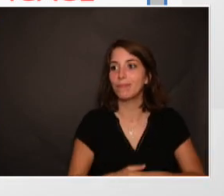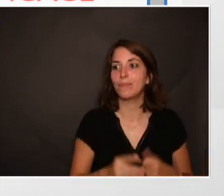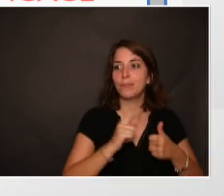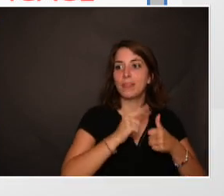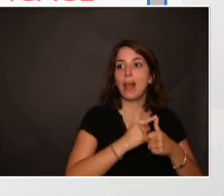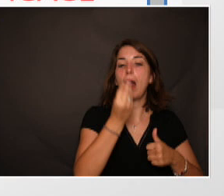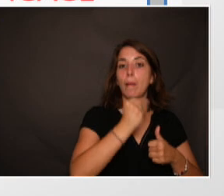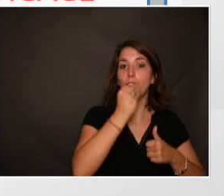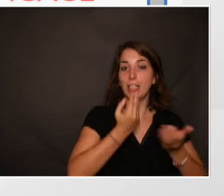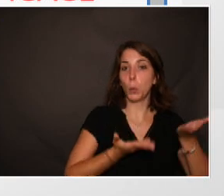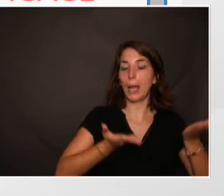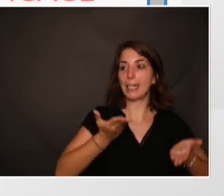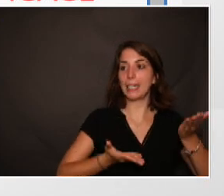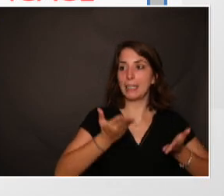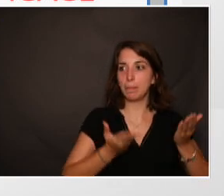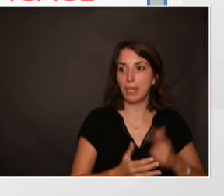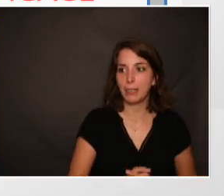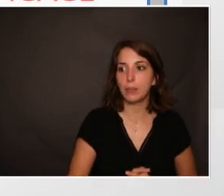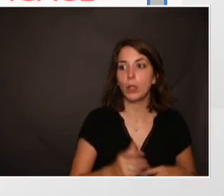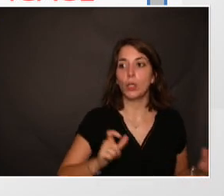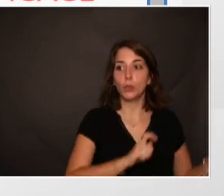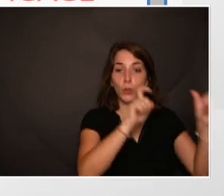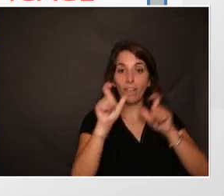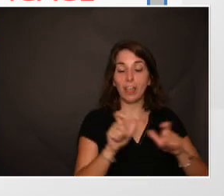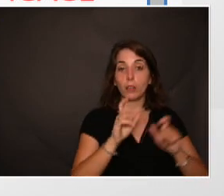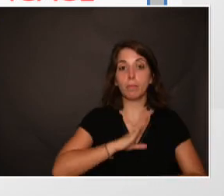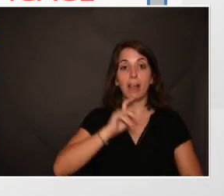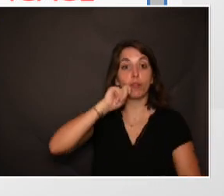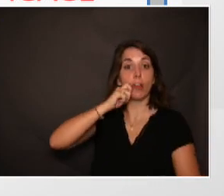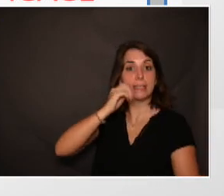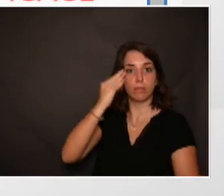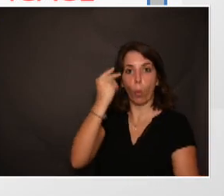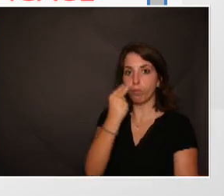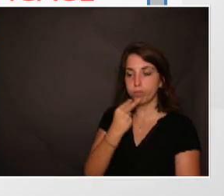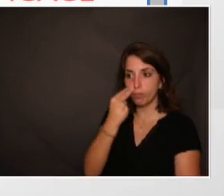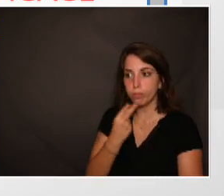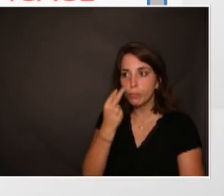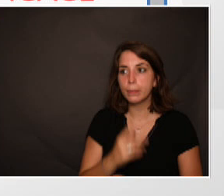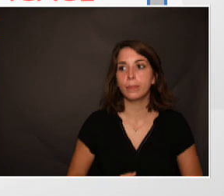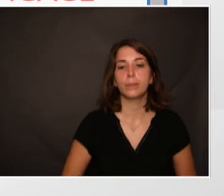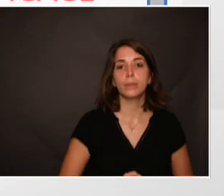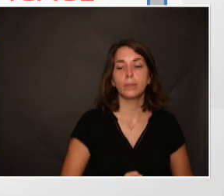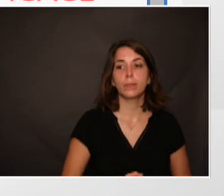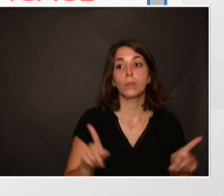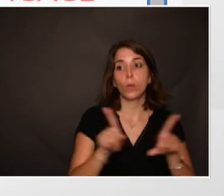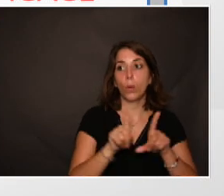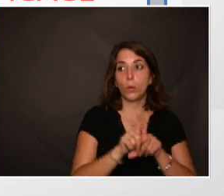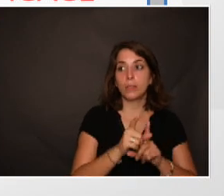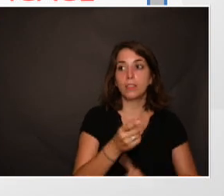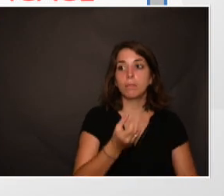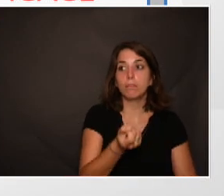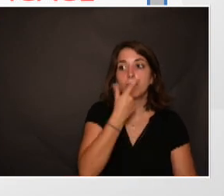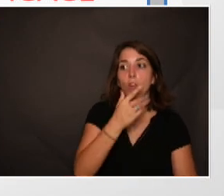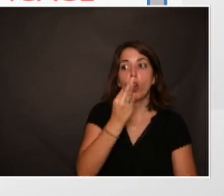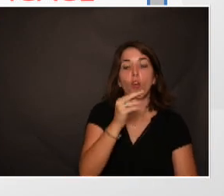alimentation équilibrée, avoir une surveillance par un chirurgien dentiste, avoir une prise de fluor et